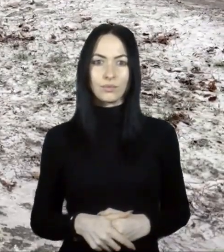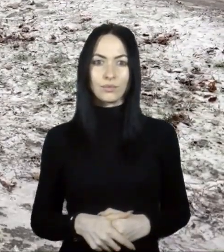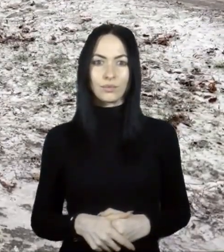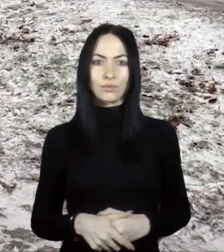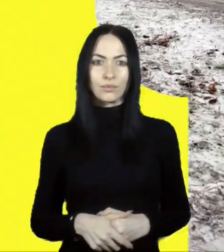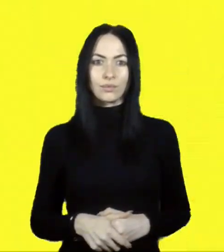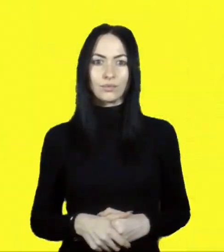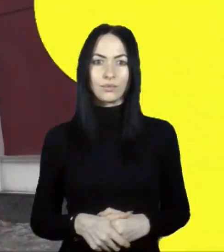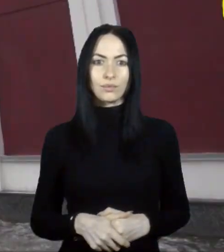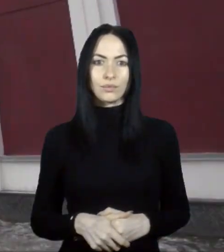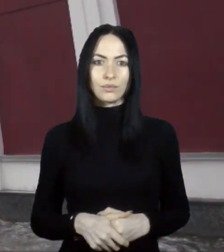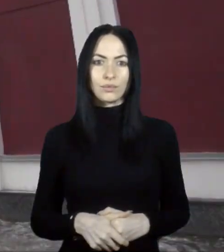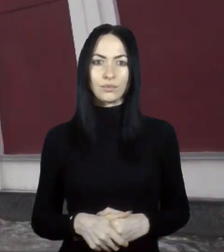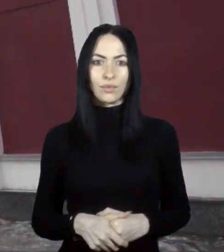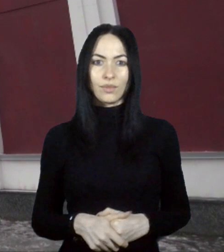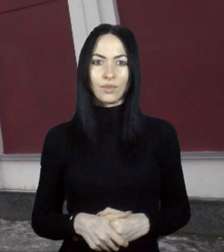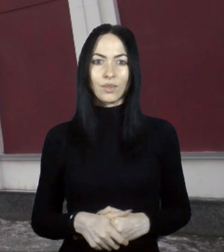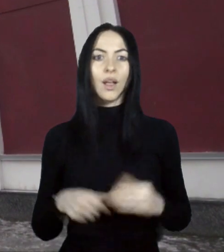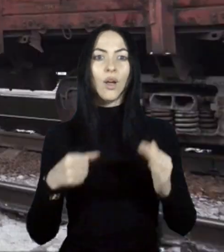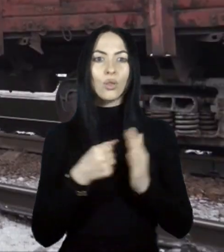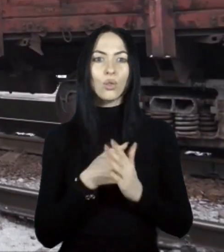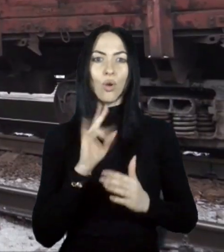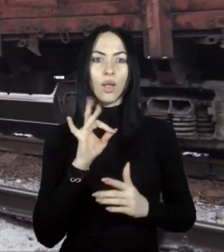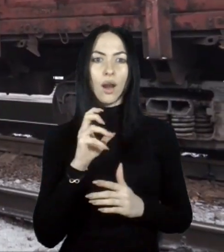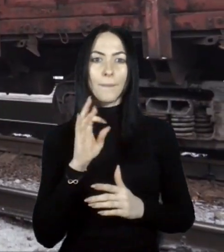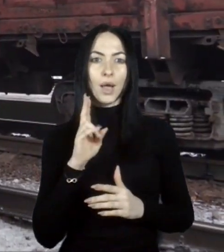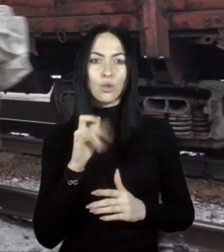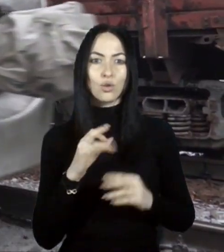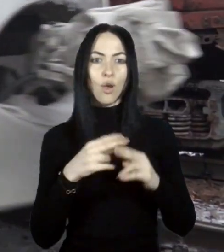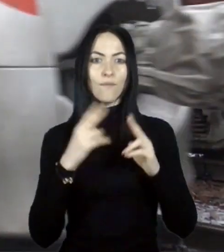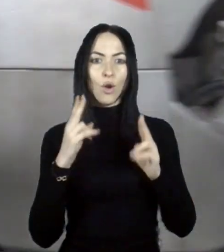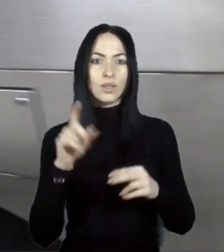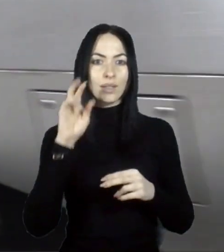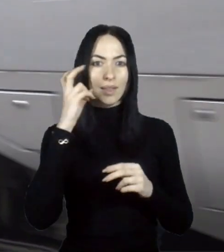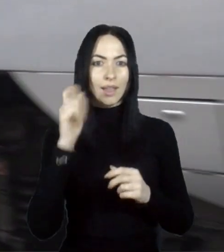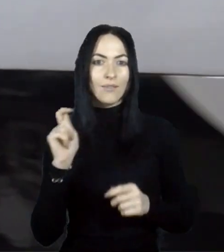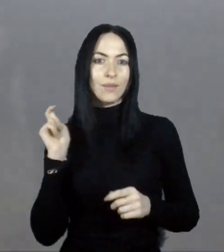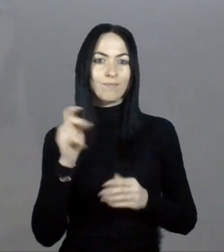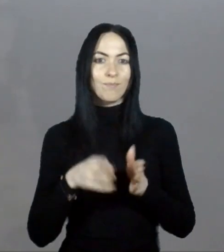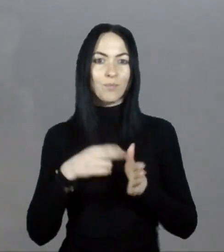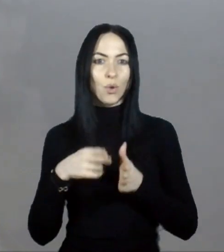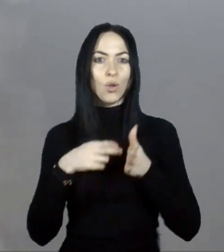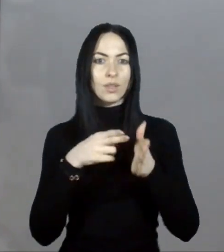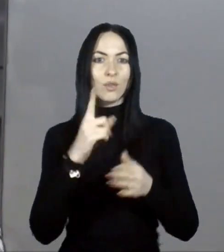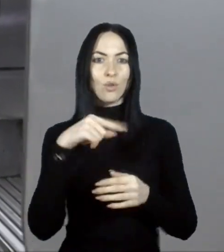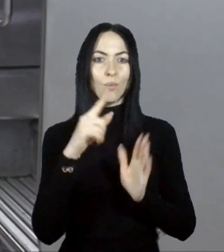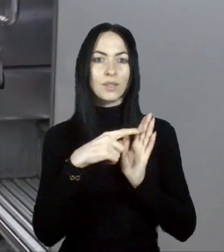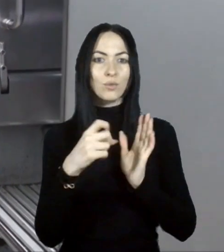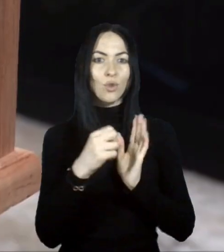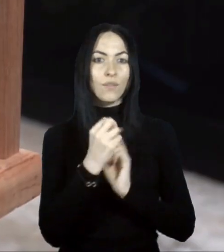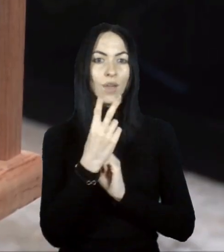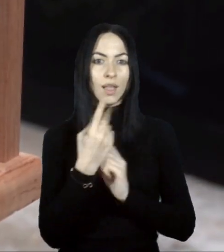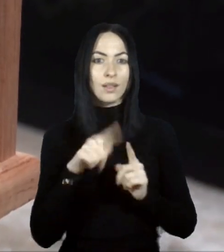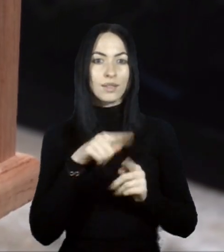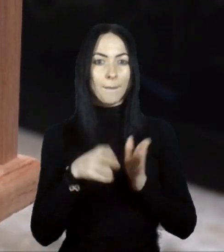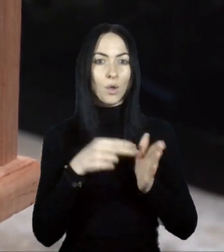Донбас. До Краматорського вокзалу з Києва прибуває потяг номер 712. Цим поїздом до Краматорська